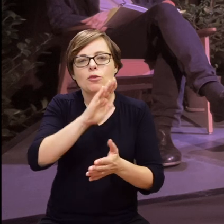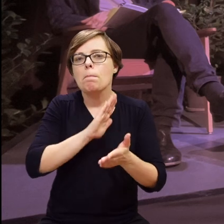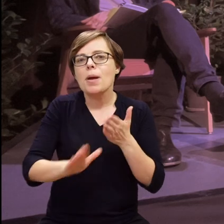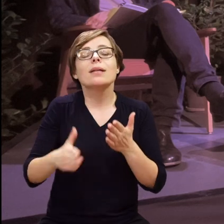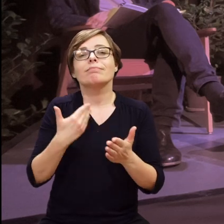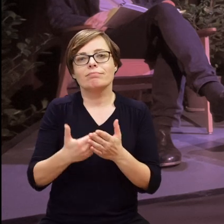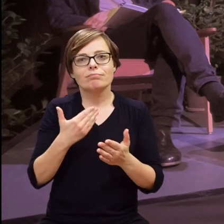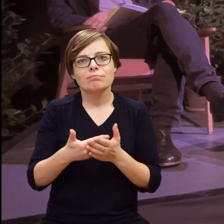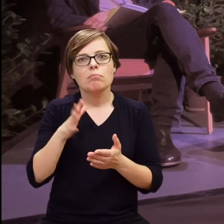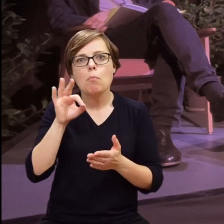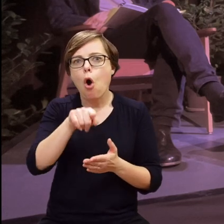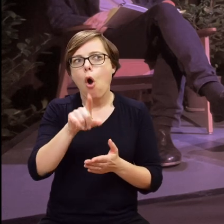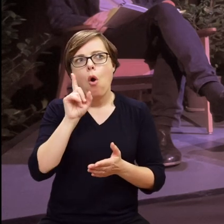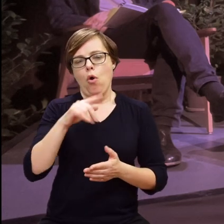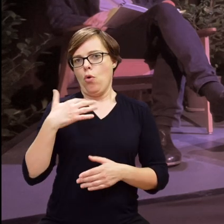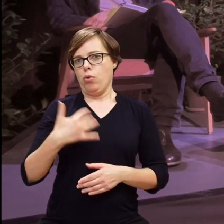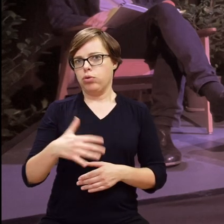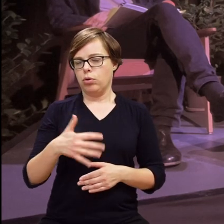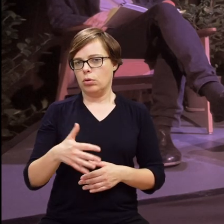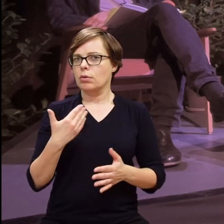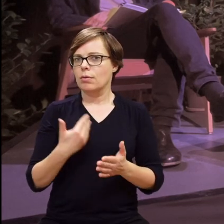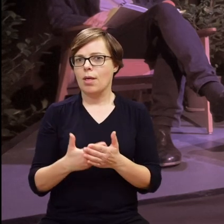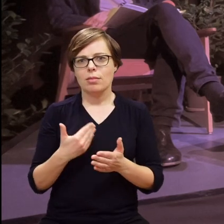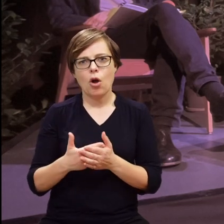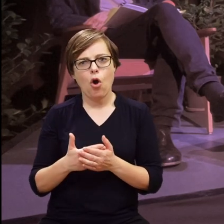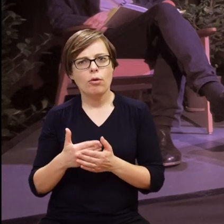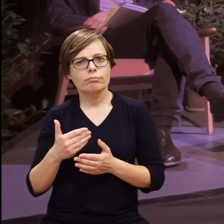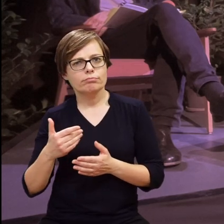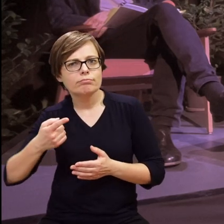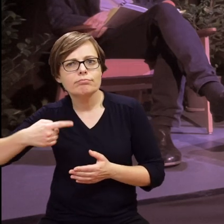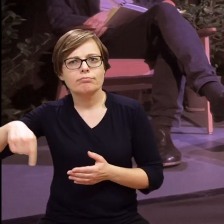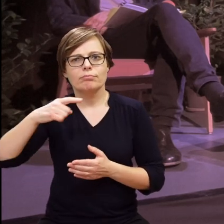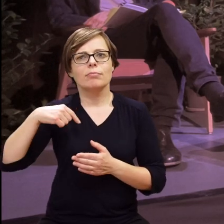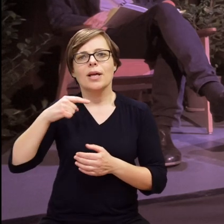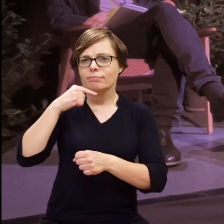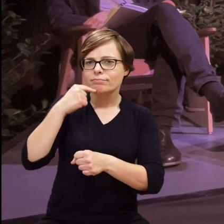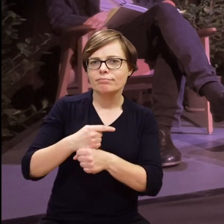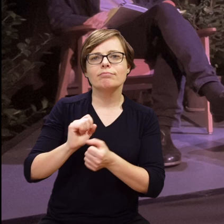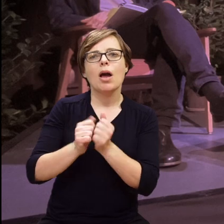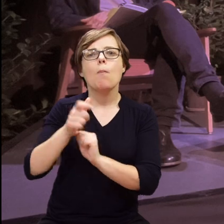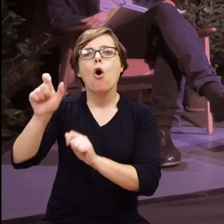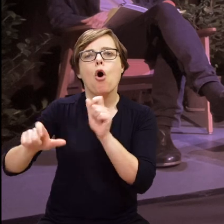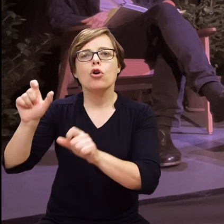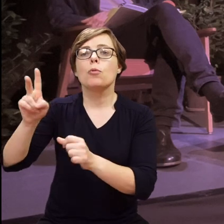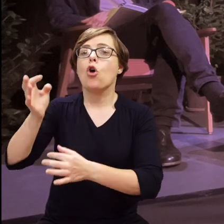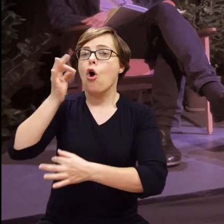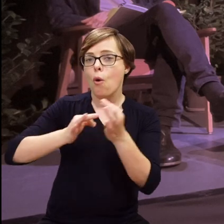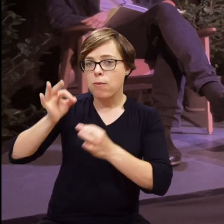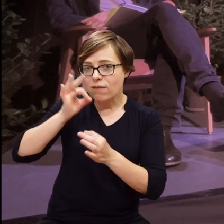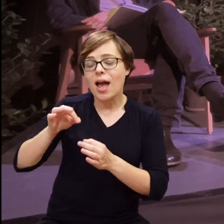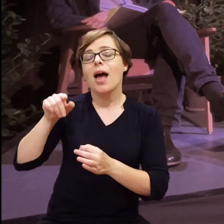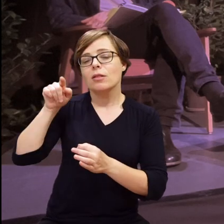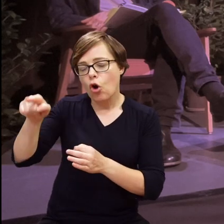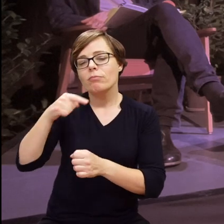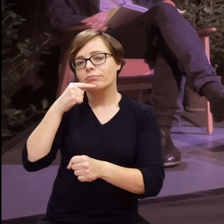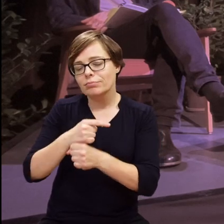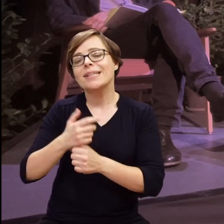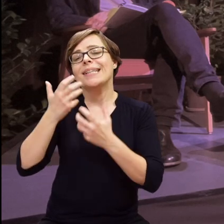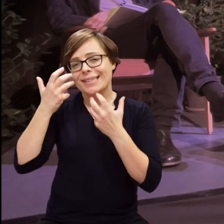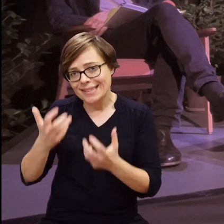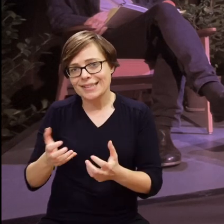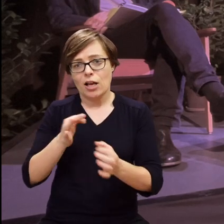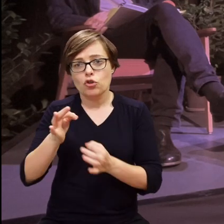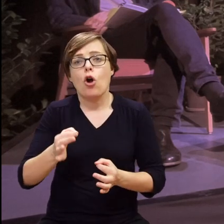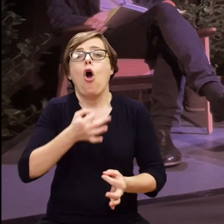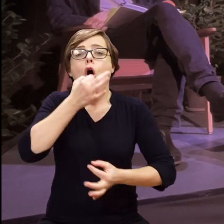trudne, że po prostu stwierdziliśmy wspólnie, czy właśnie osoby, które opowiadają, stwierdziły, że bardzo chcą opowiedzieć swoje